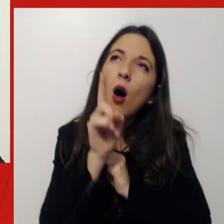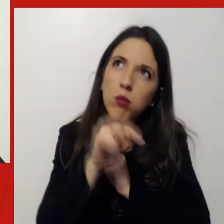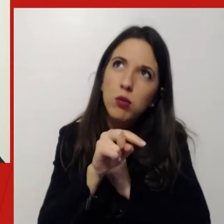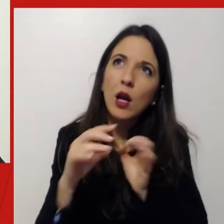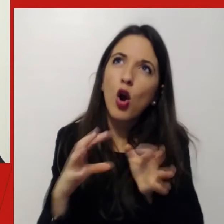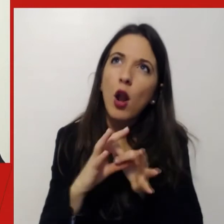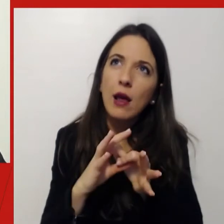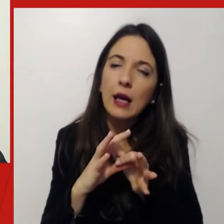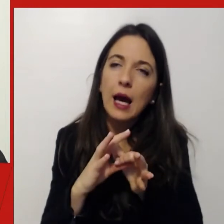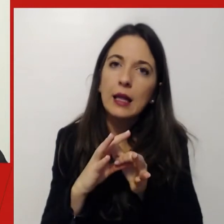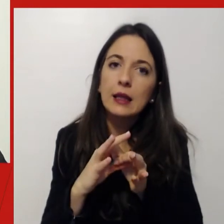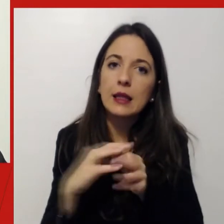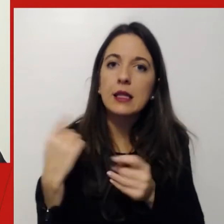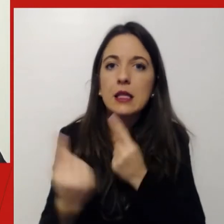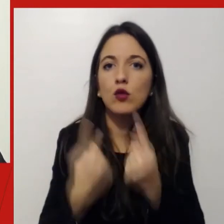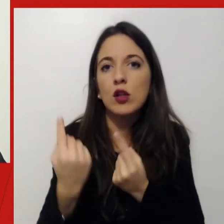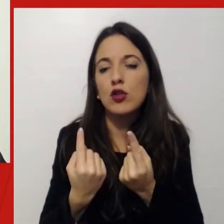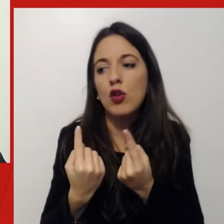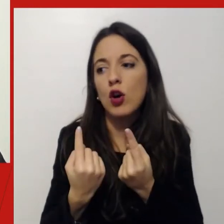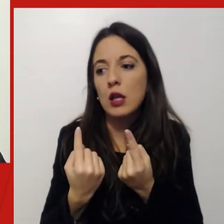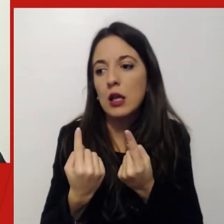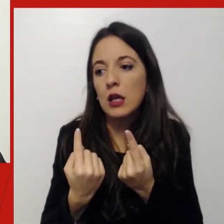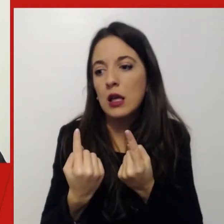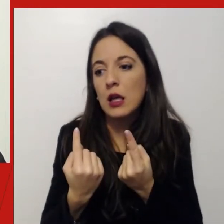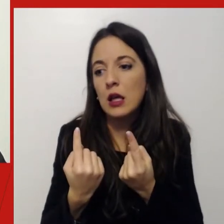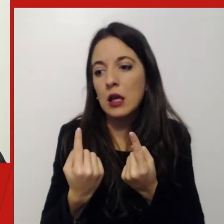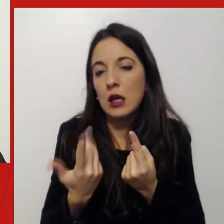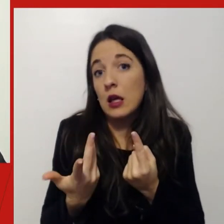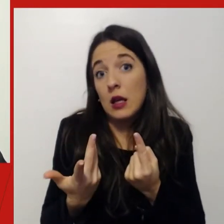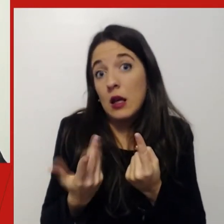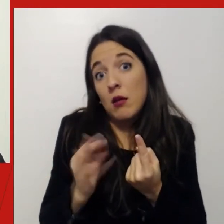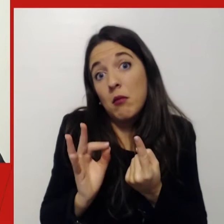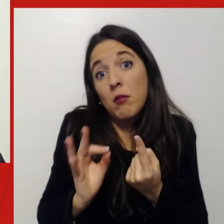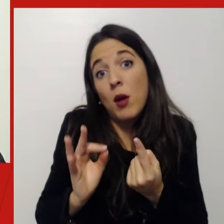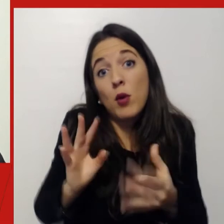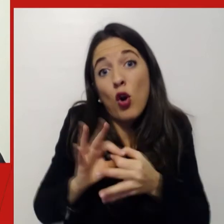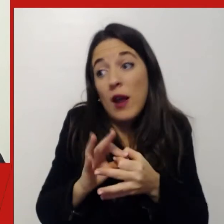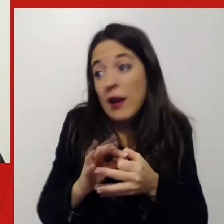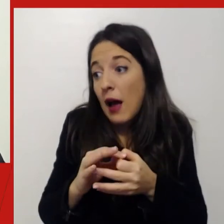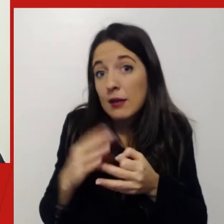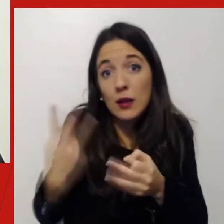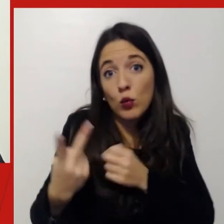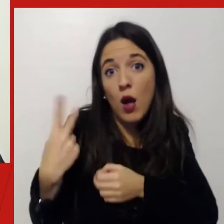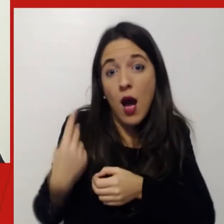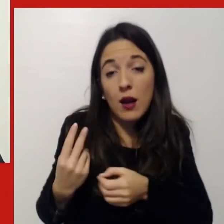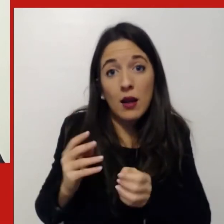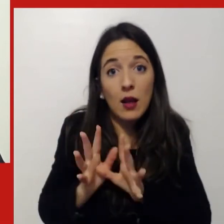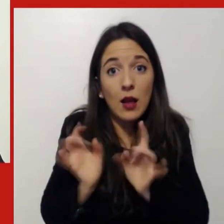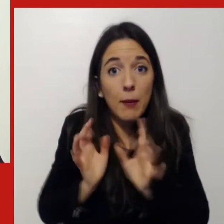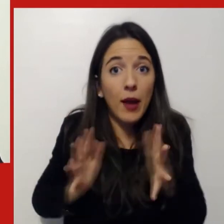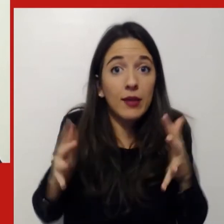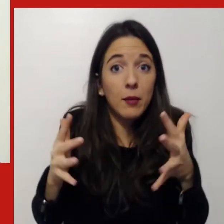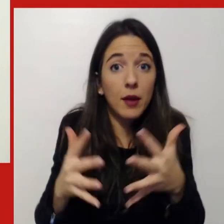molto connessi a quello che è stata la pandemia, in quello che è adesso una